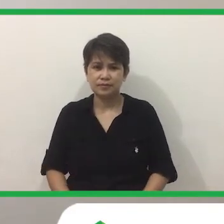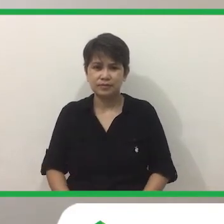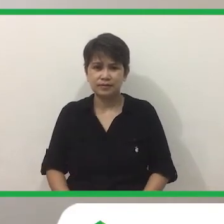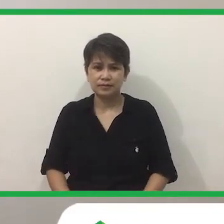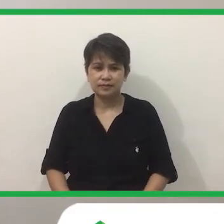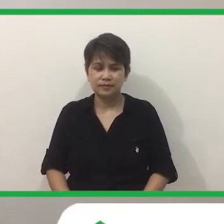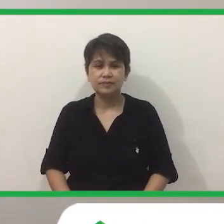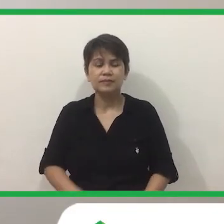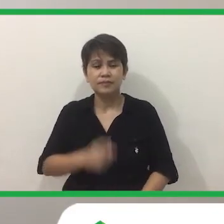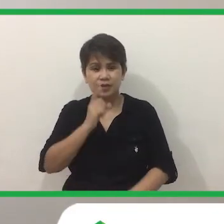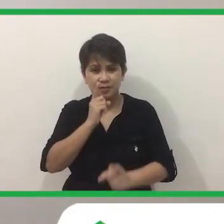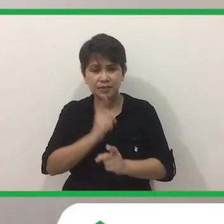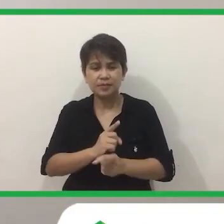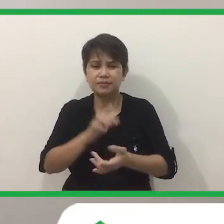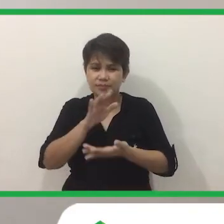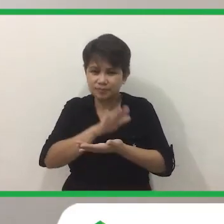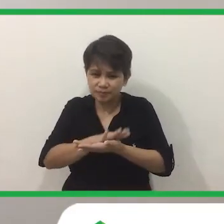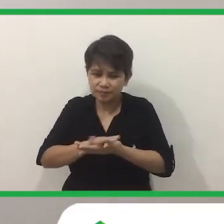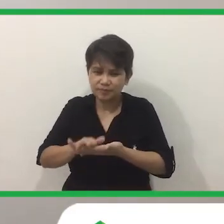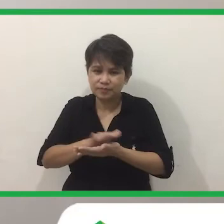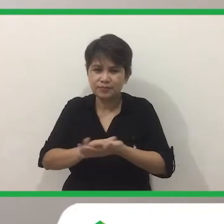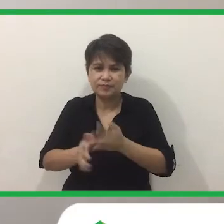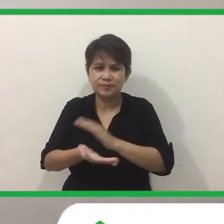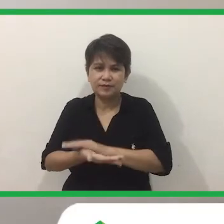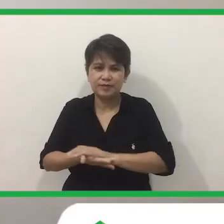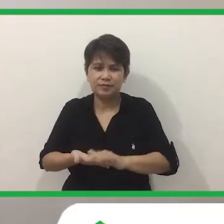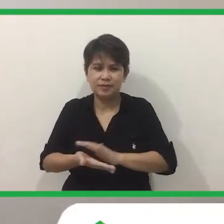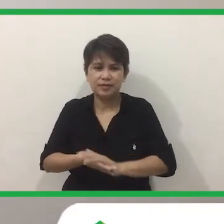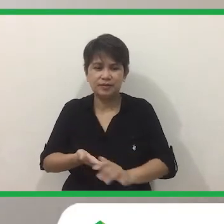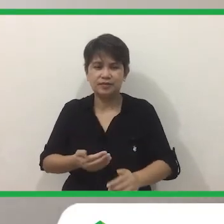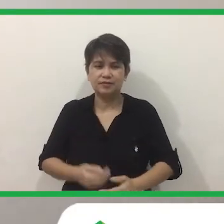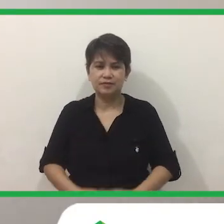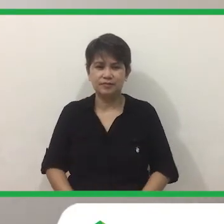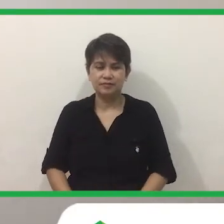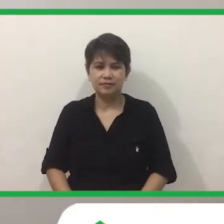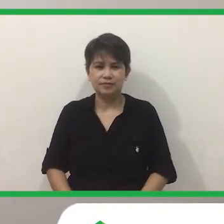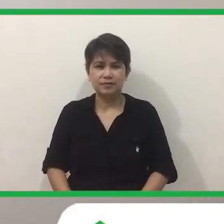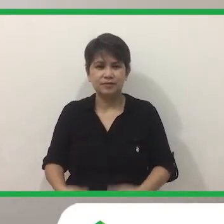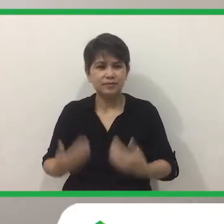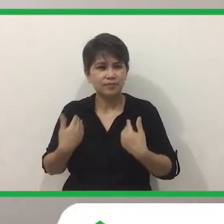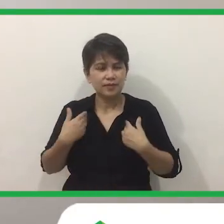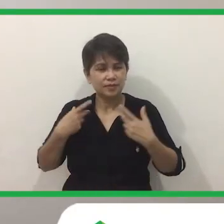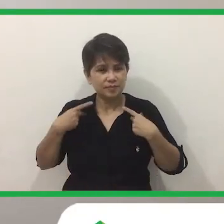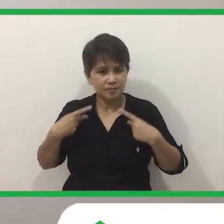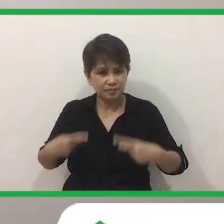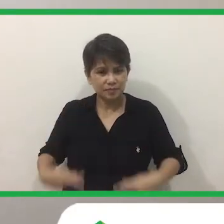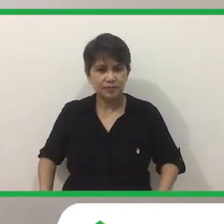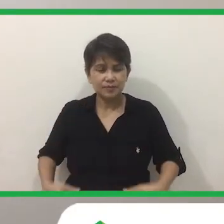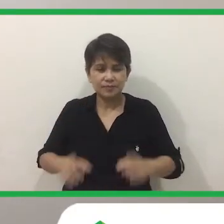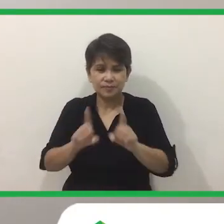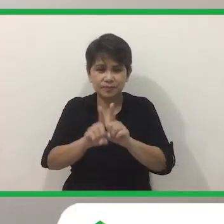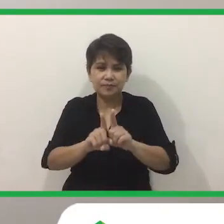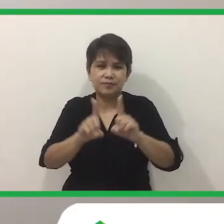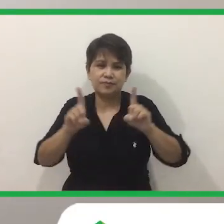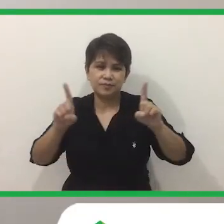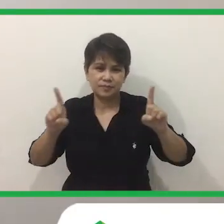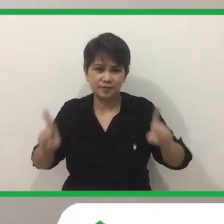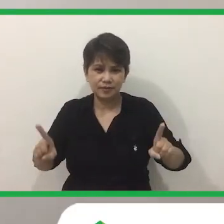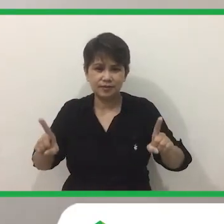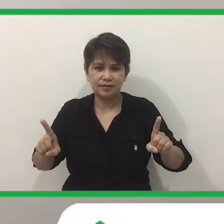Mag Tama Maghugas Ng Kamay At Dapat Merong Physical